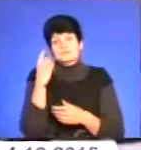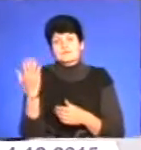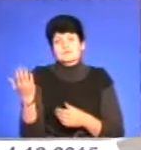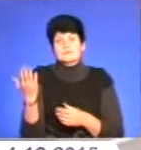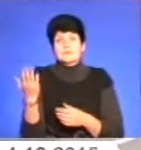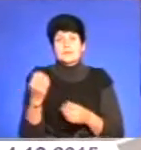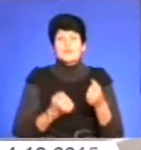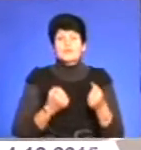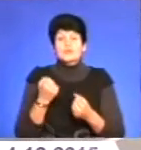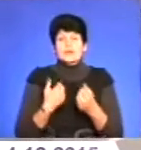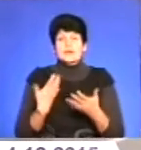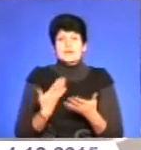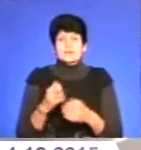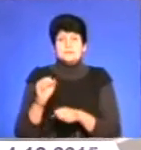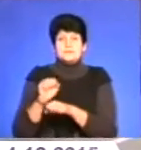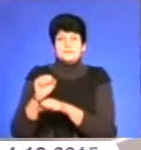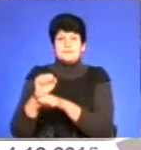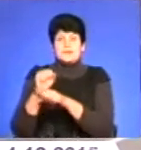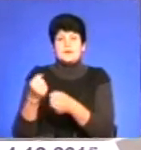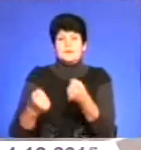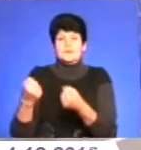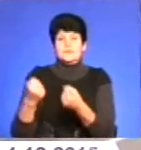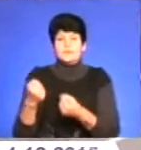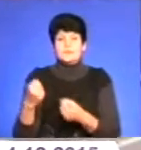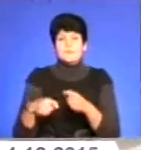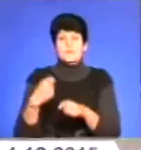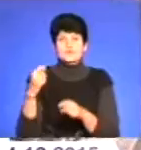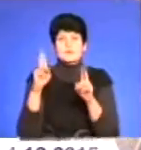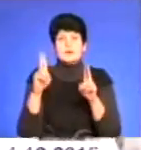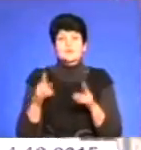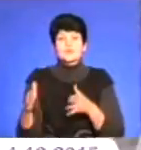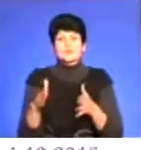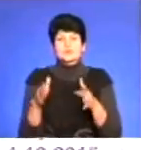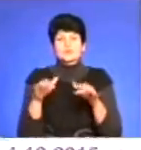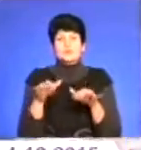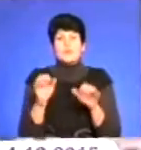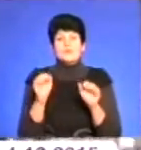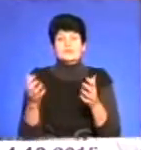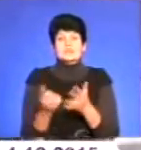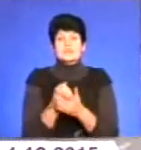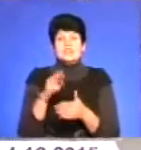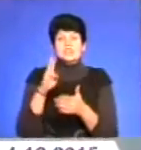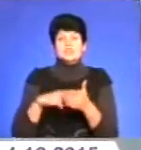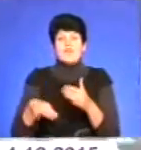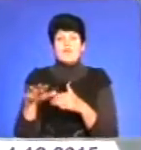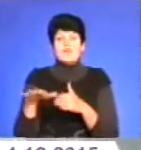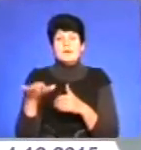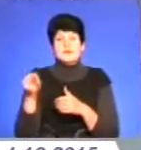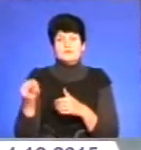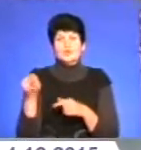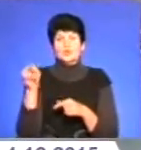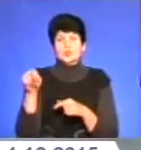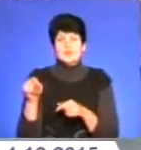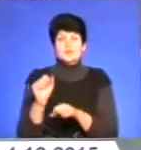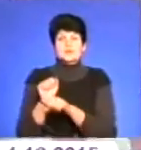Водії, які паркують свої автівки, порушуючи правила дорожнього руху, можуть знайти їх на штрафмайданчиках. Ось тут на